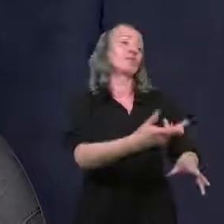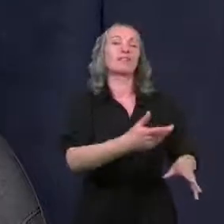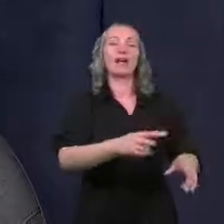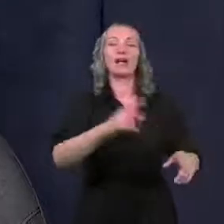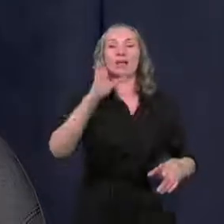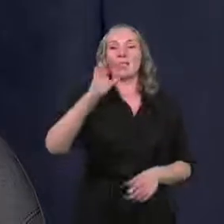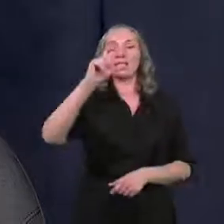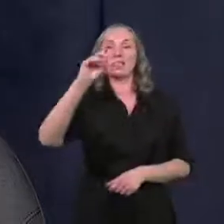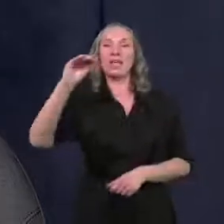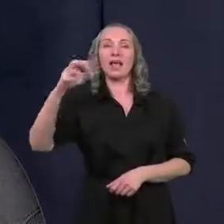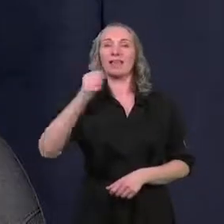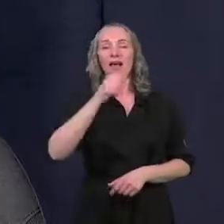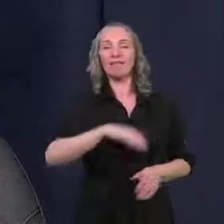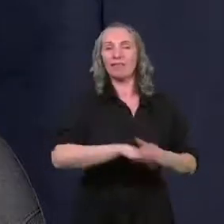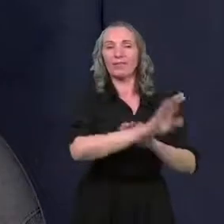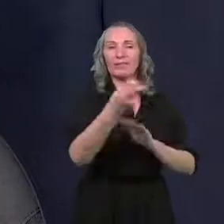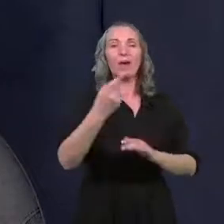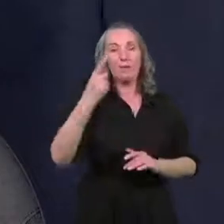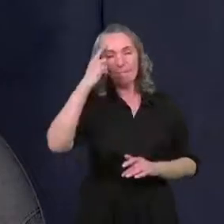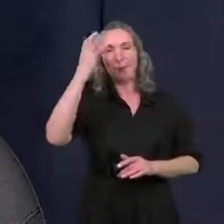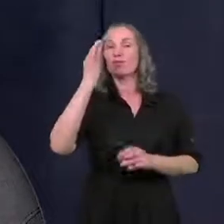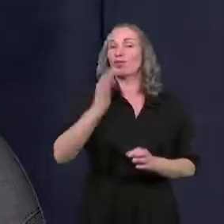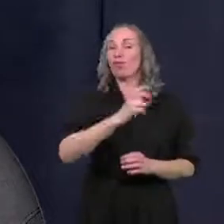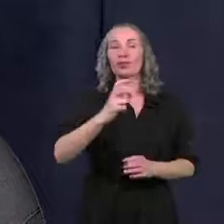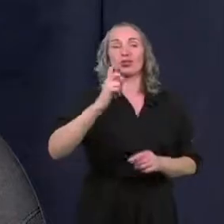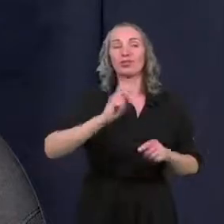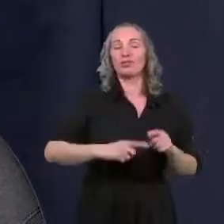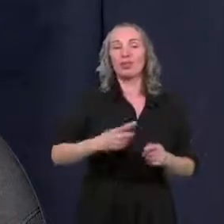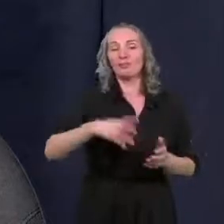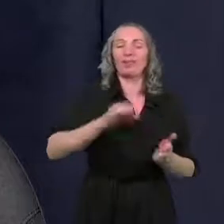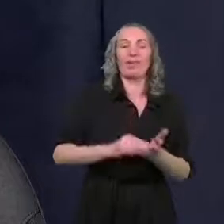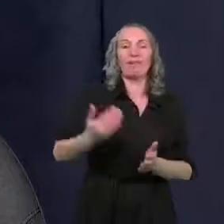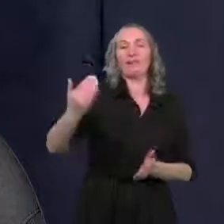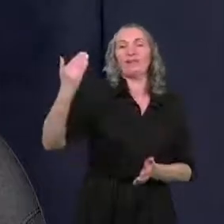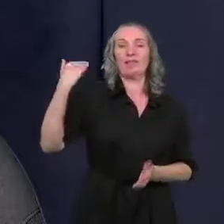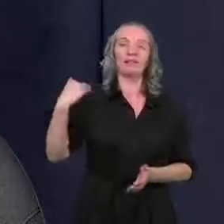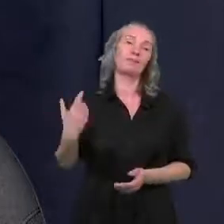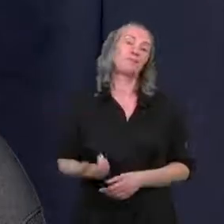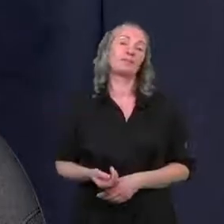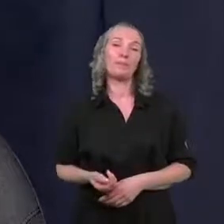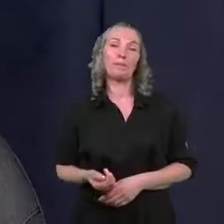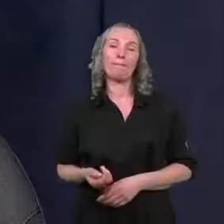abstrahując od tego, czy to był pomysł dobry, czy zły, nie wracajmy do przeszłości.